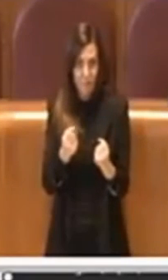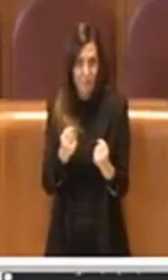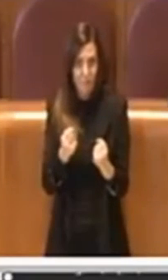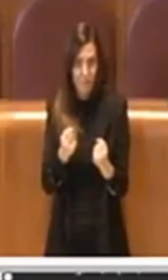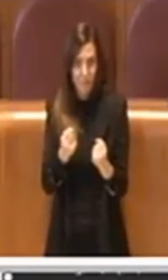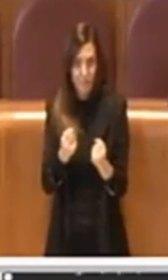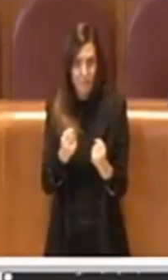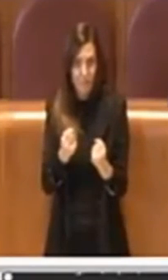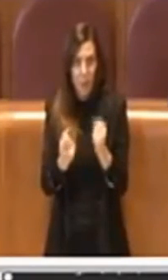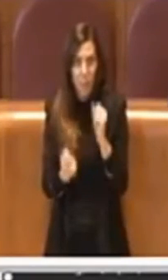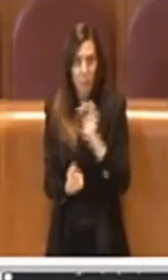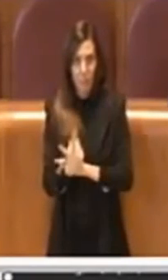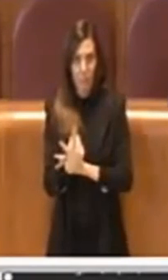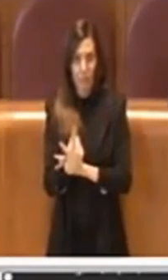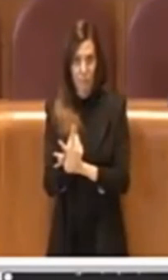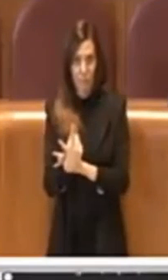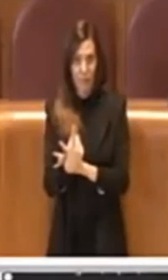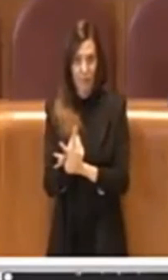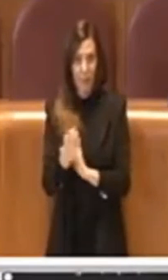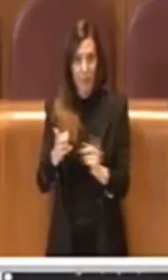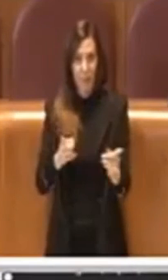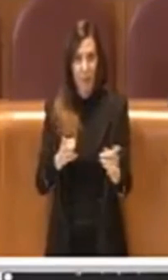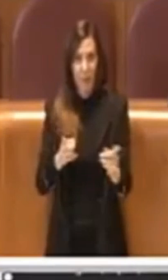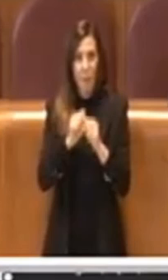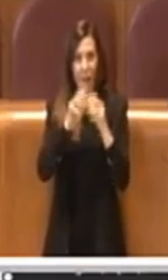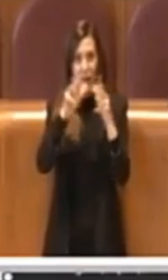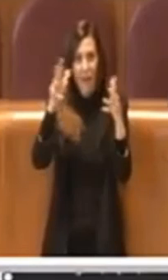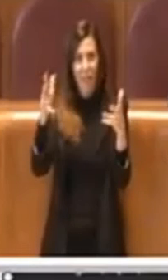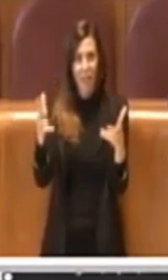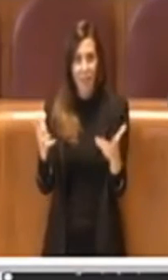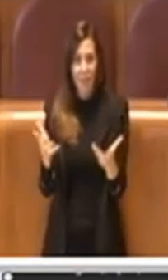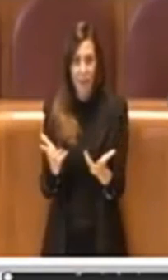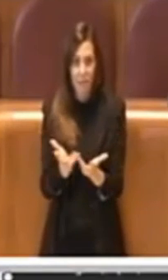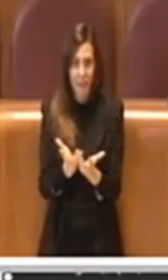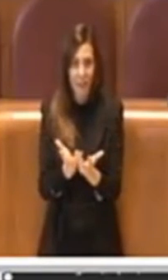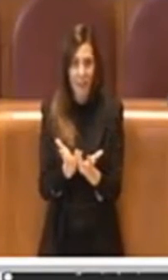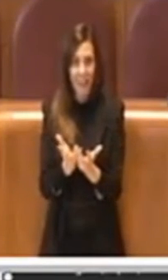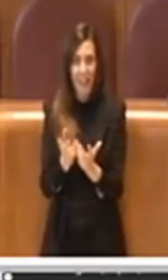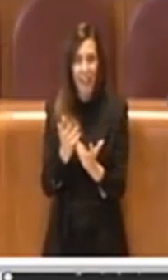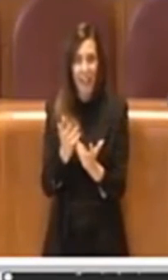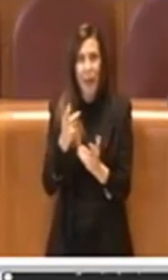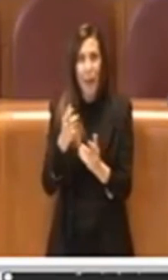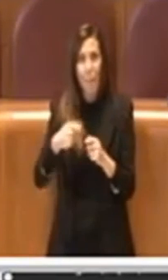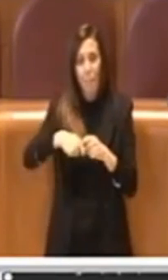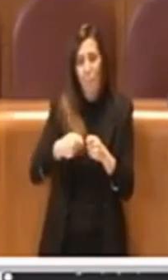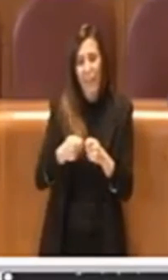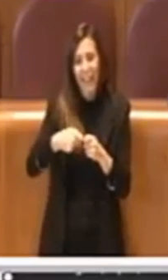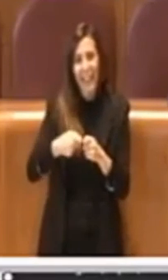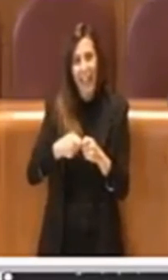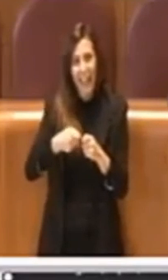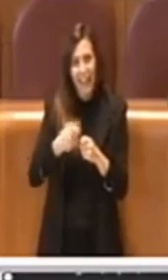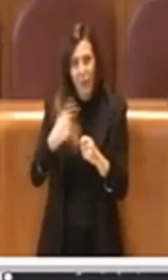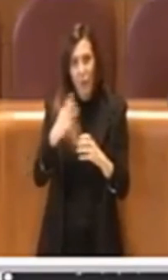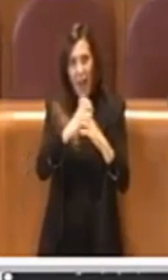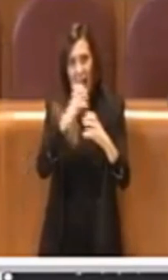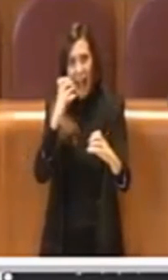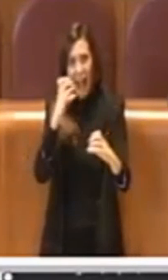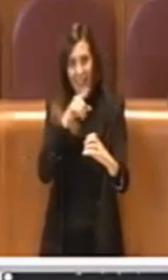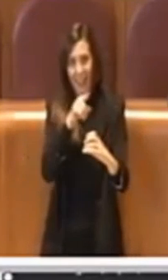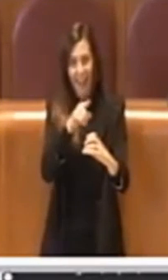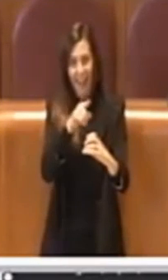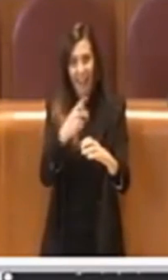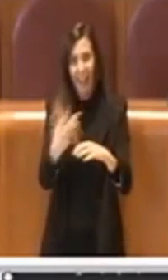imprevedibile. Nel periodo della pandemia le entrate da bigliettazione in Atac